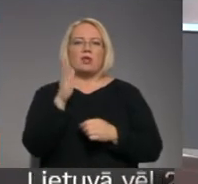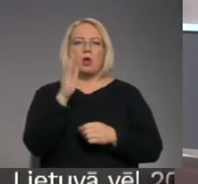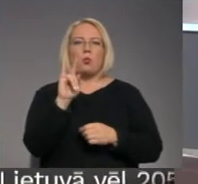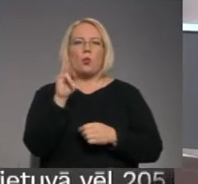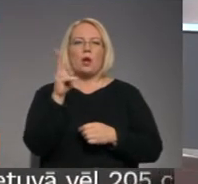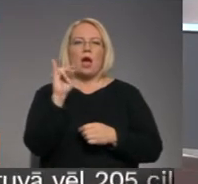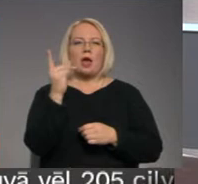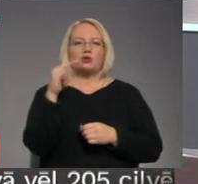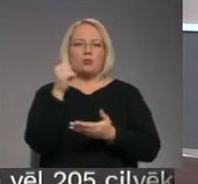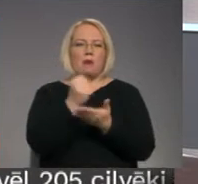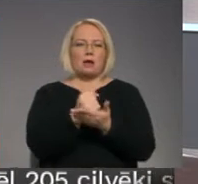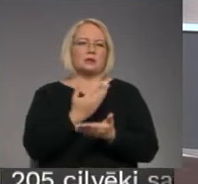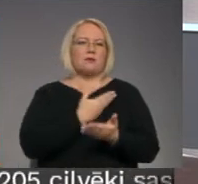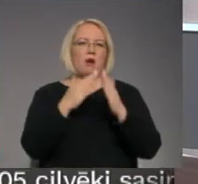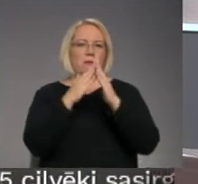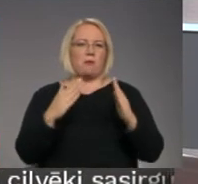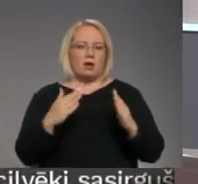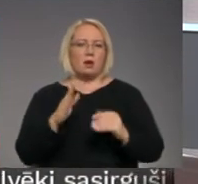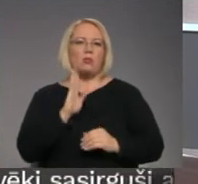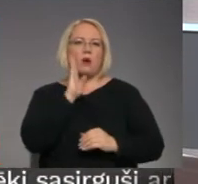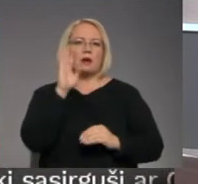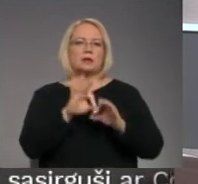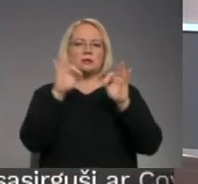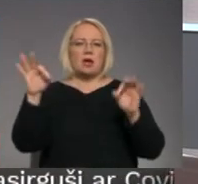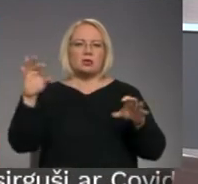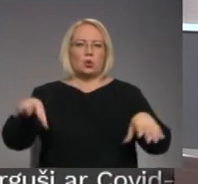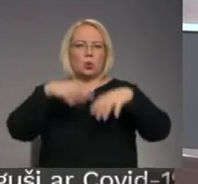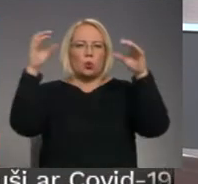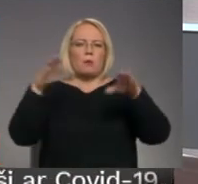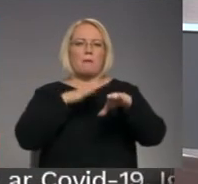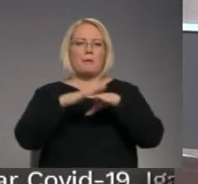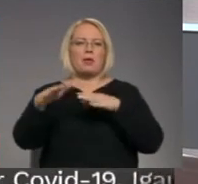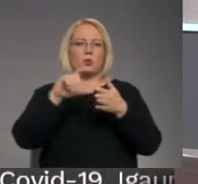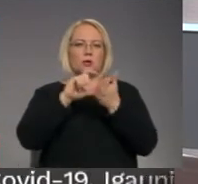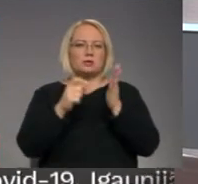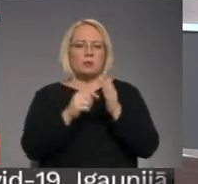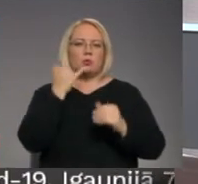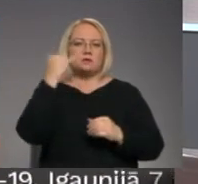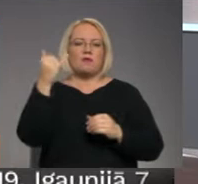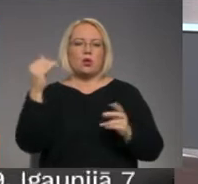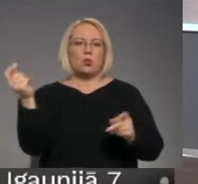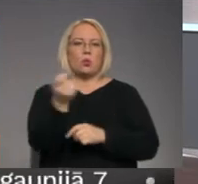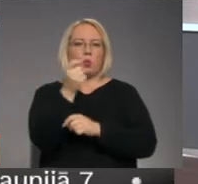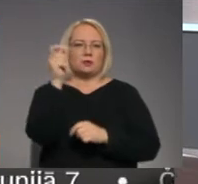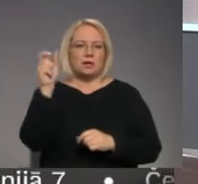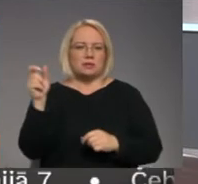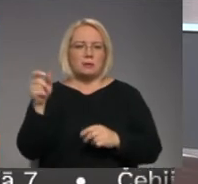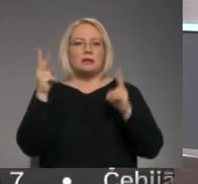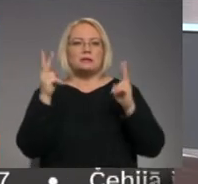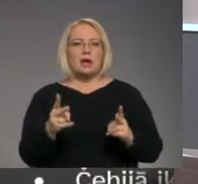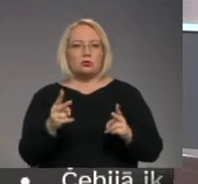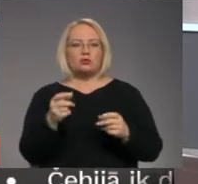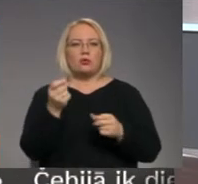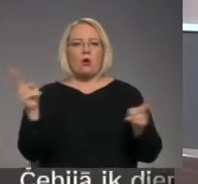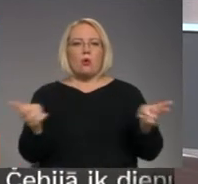dzīvojumā mājām šis rīdz iesākās ar dūmiem pilnu izstavu un zvanu ugunsēsējiem. Cietu šo uguns nelēmē nav, bet